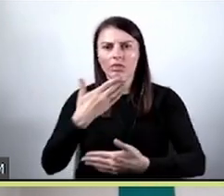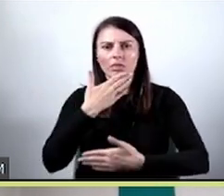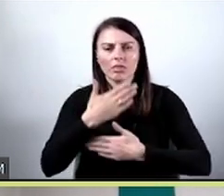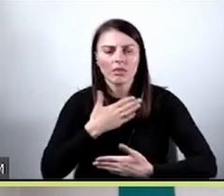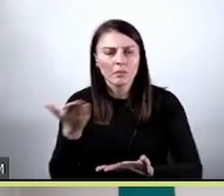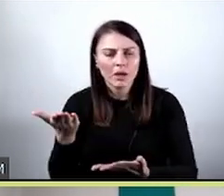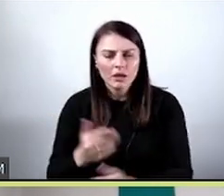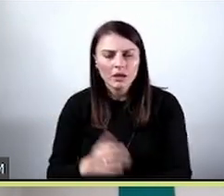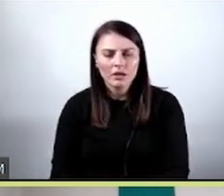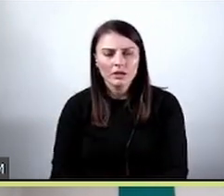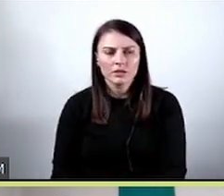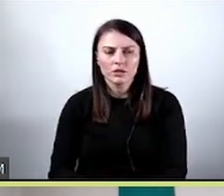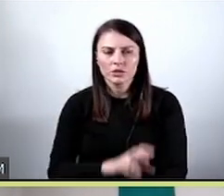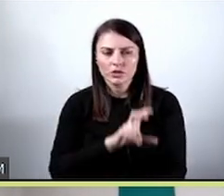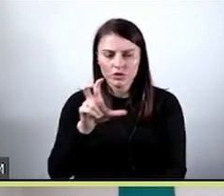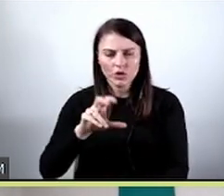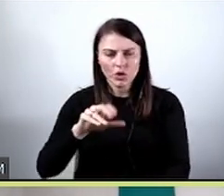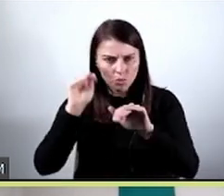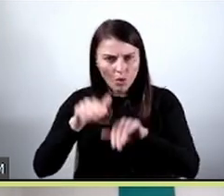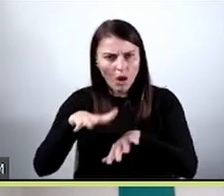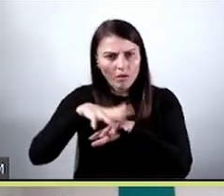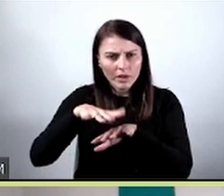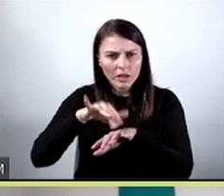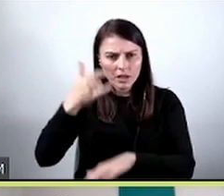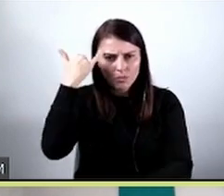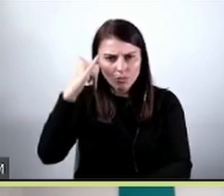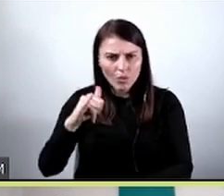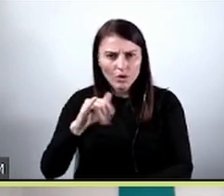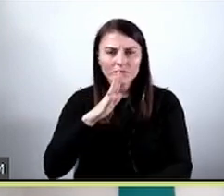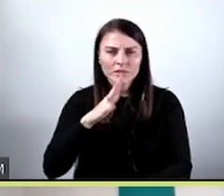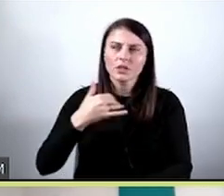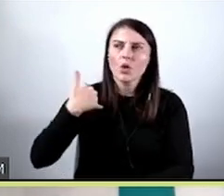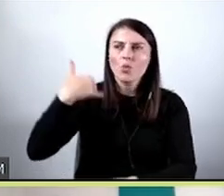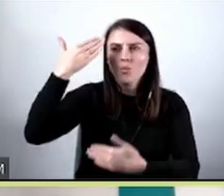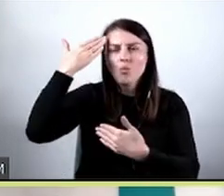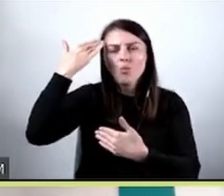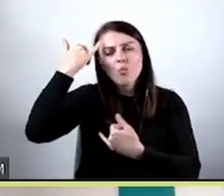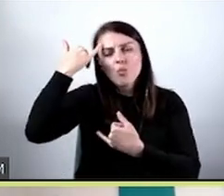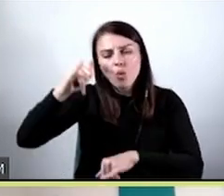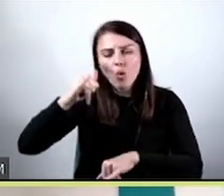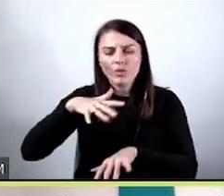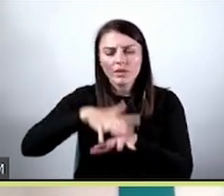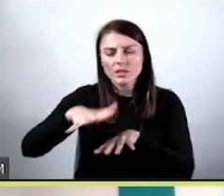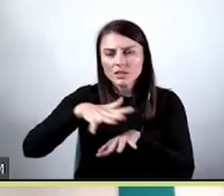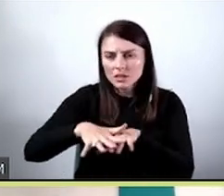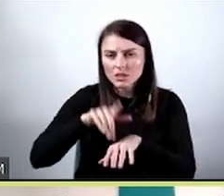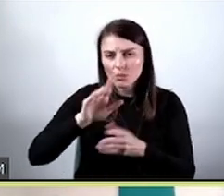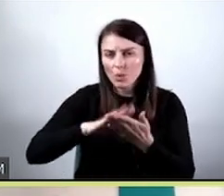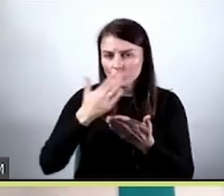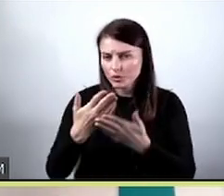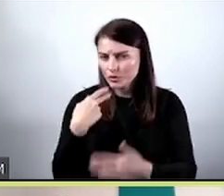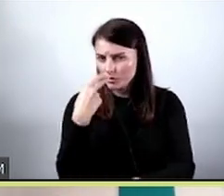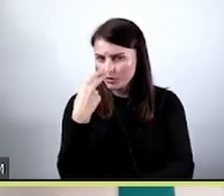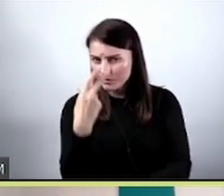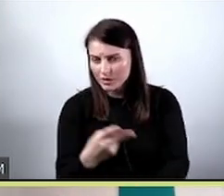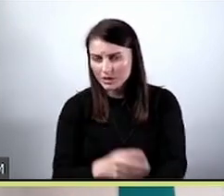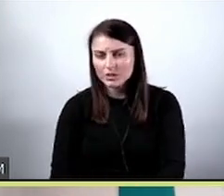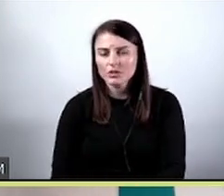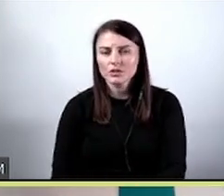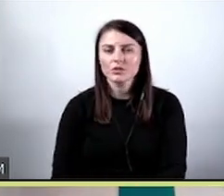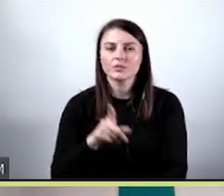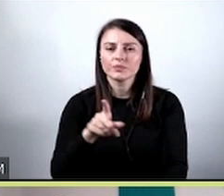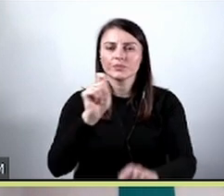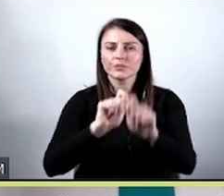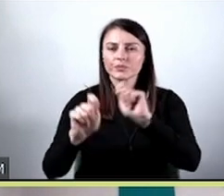I teraz, czy możemy to traktować jako błąd, jako błąd systemu? Myślę, że na tym przykładzie widać, że rozwiązania